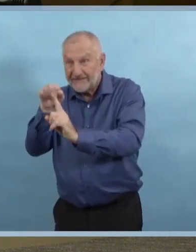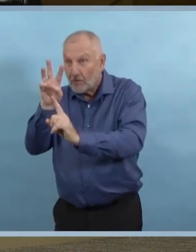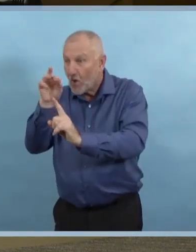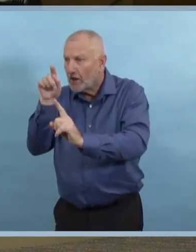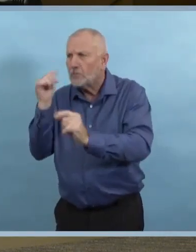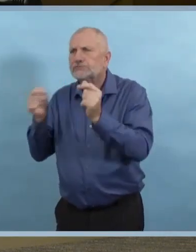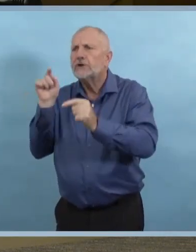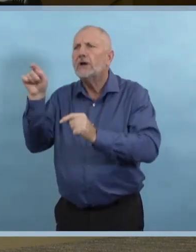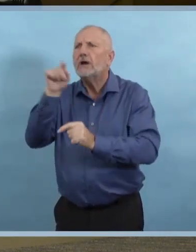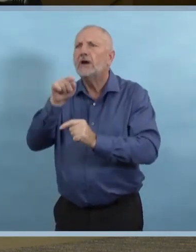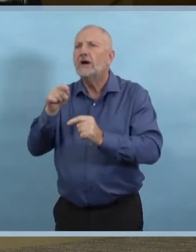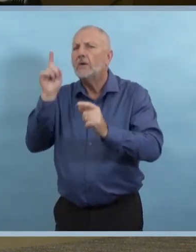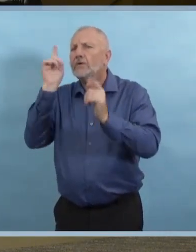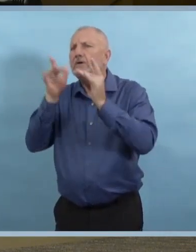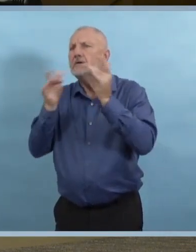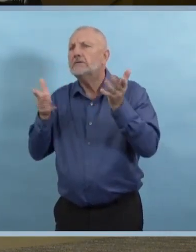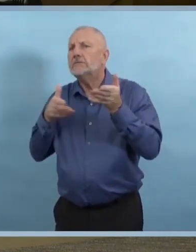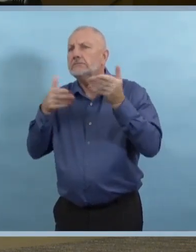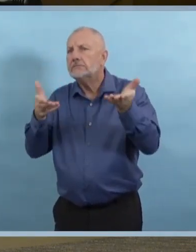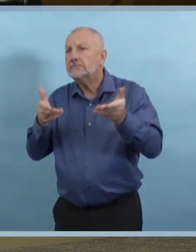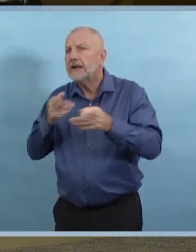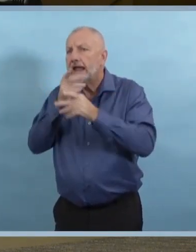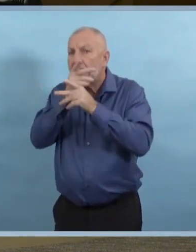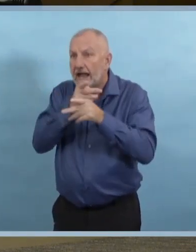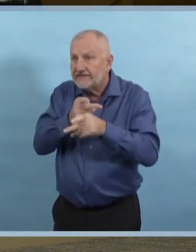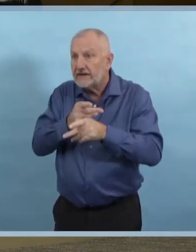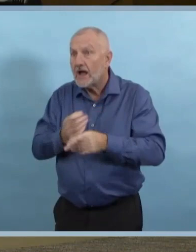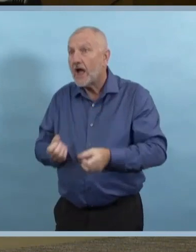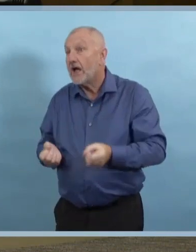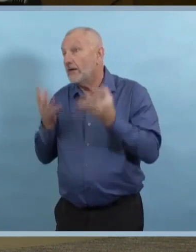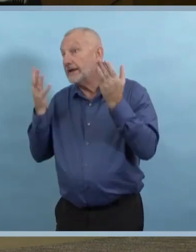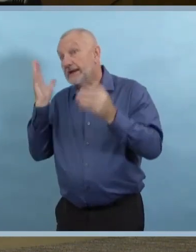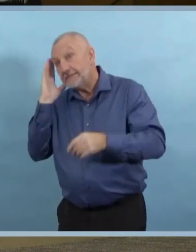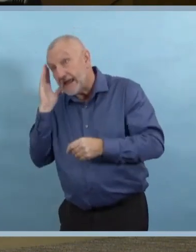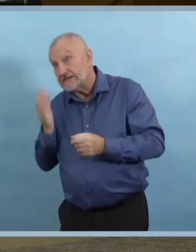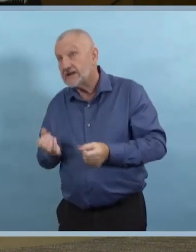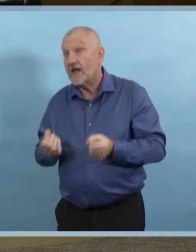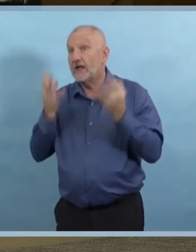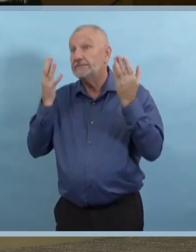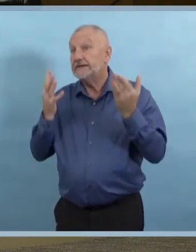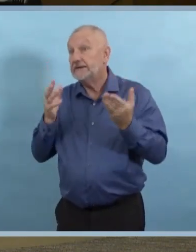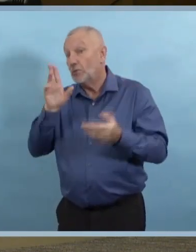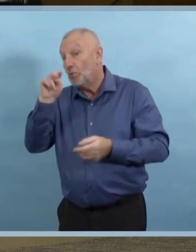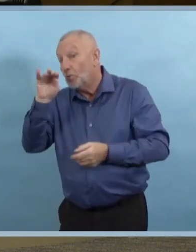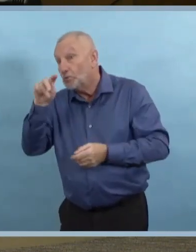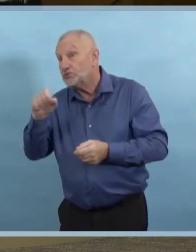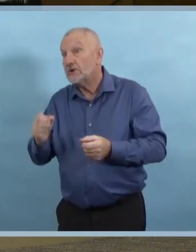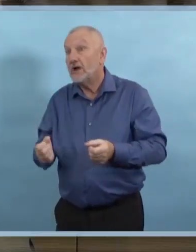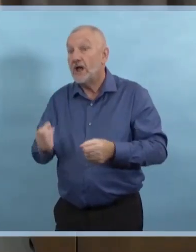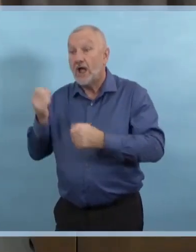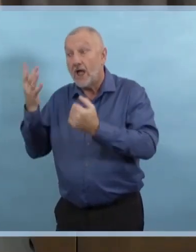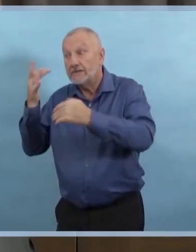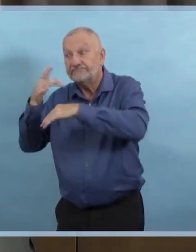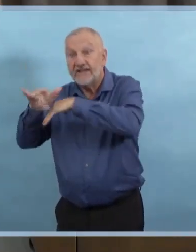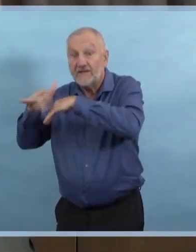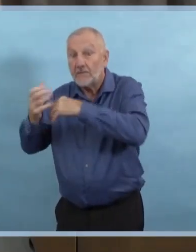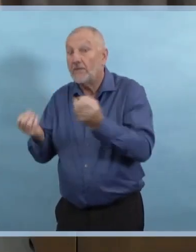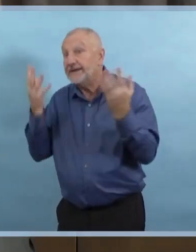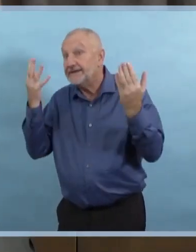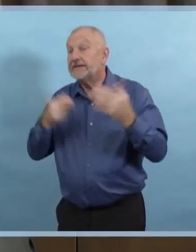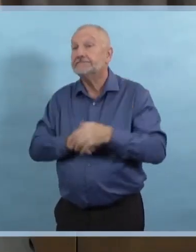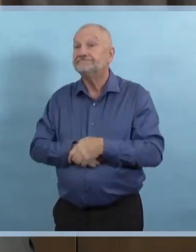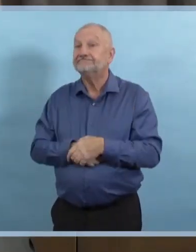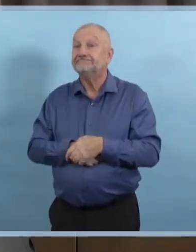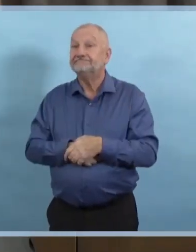de lits sont disponibles dans chaque. C'est une question assez détaillée. Je peux dire qu'il y a des patients à la COVID partout au Manitoba.